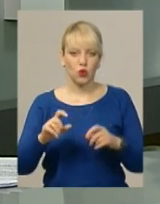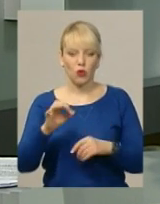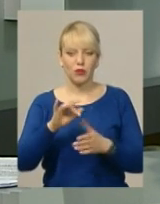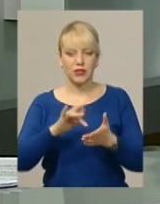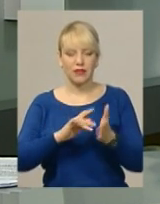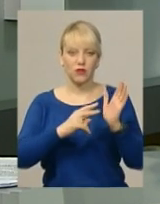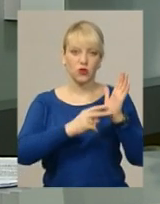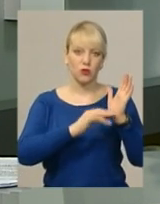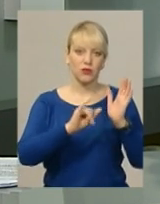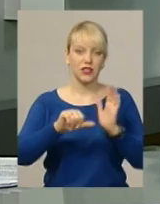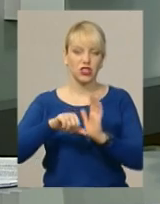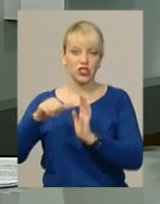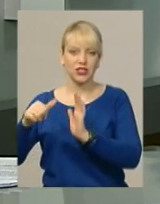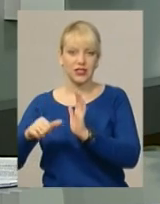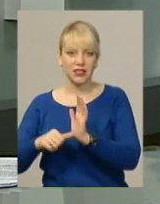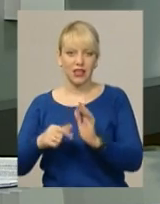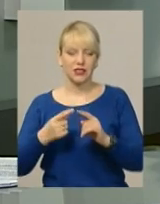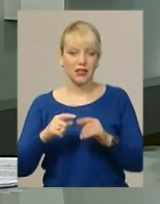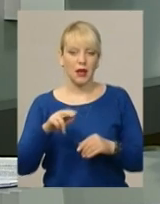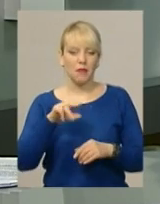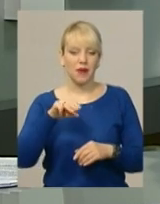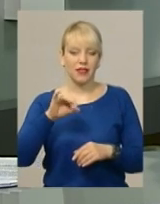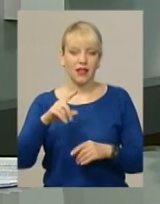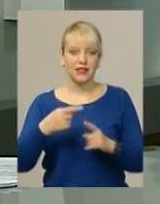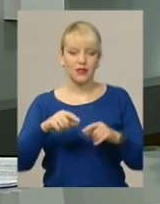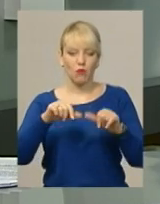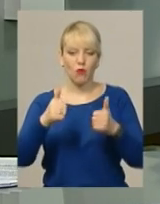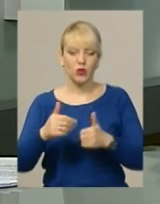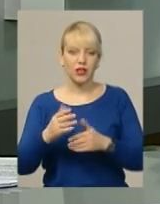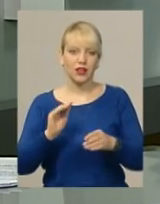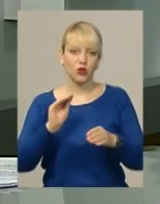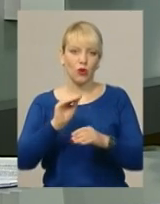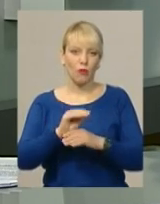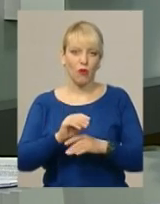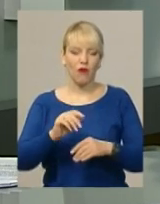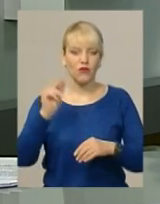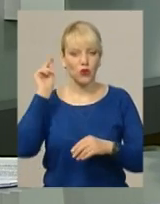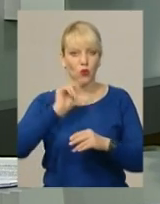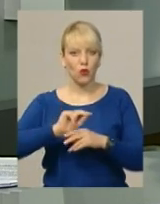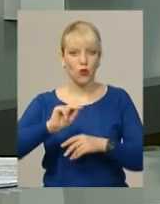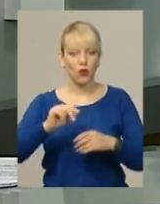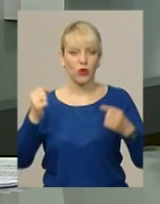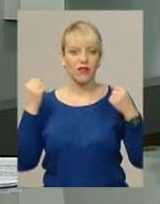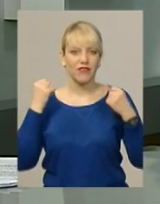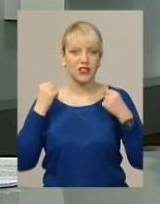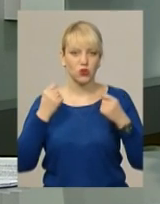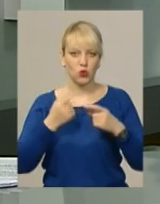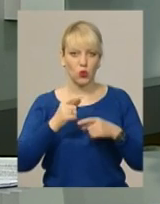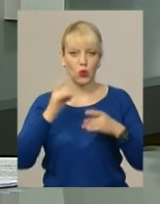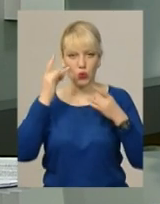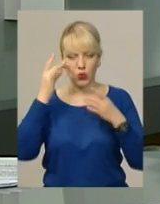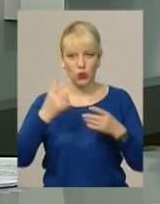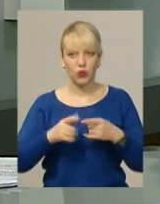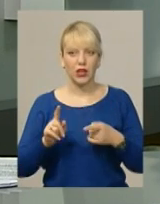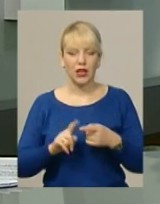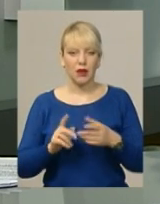шестнадцятому колегіумі. Питанк – це один із модулів, який доповнює уроки фізкультури. Його педагогом Хмельницького місяць тому презентував